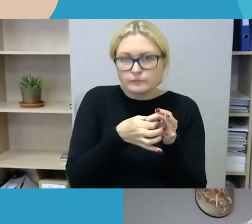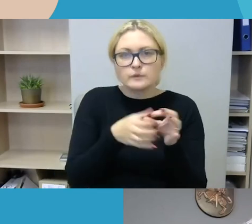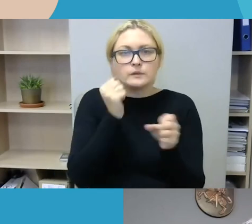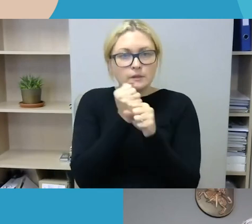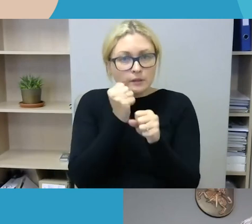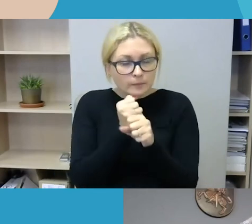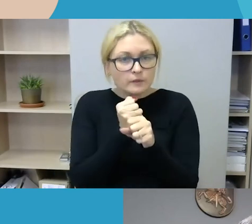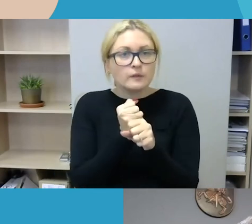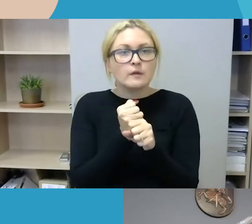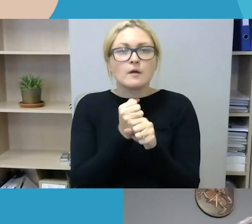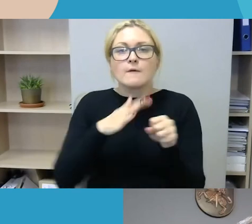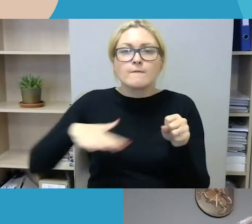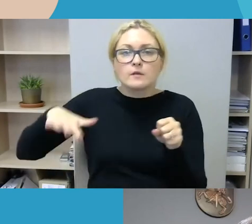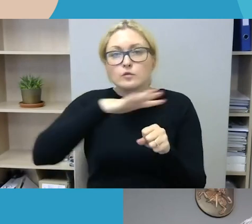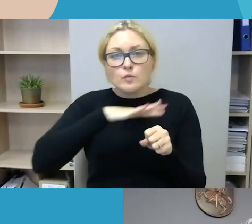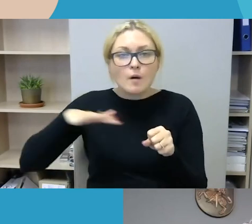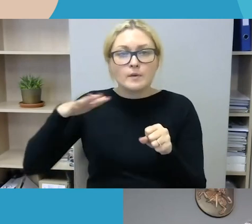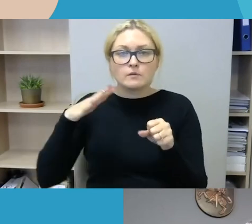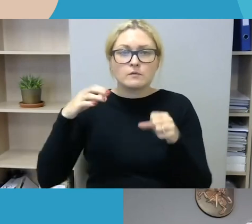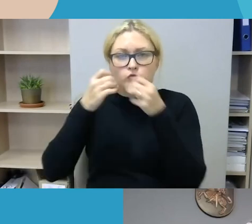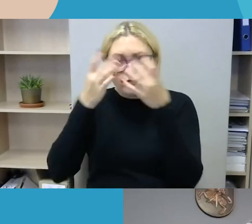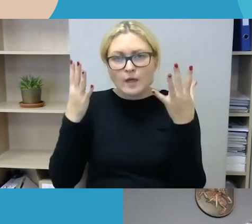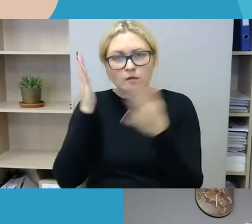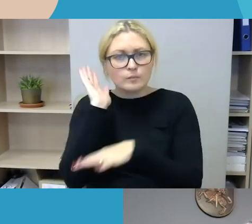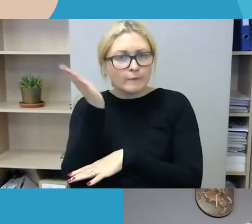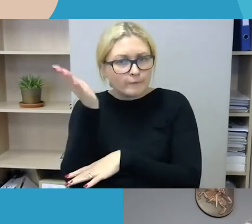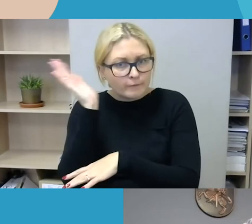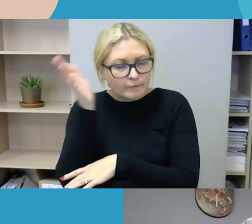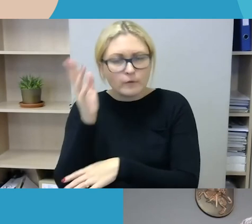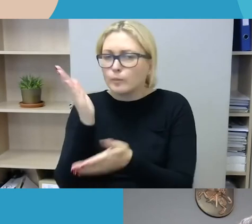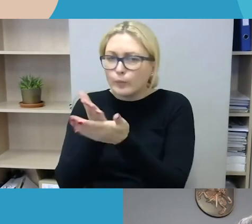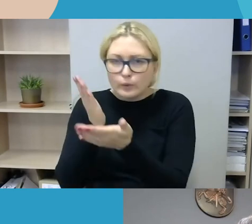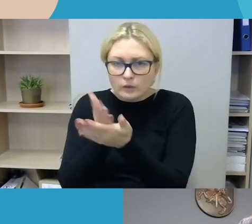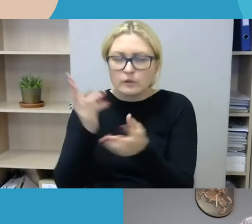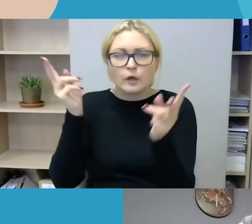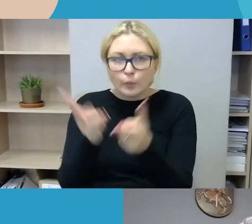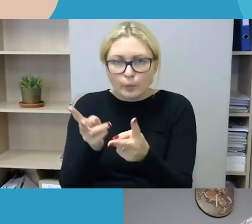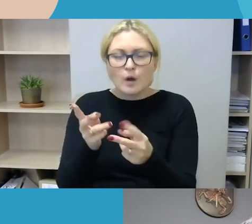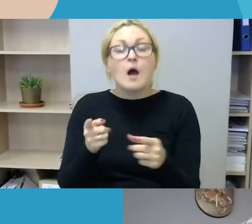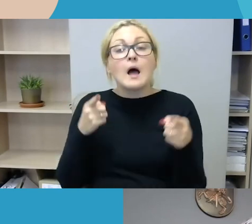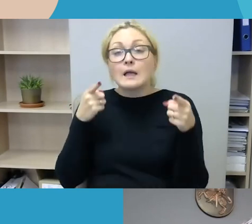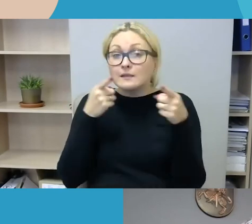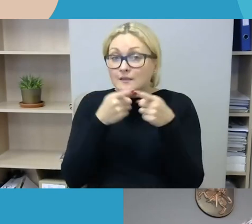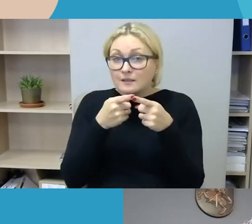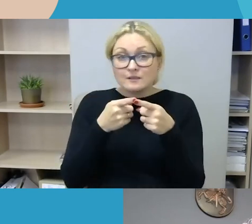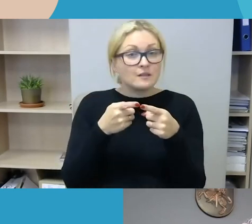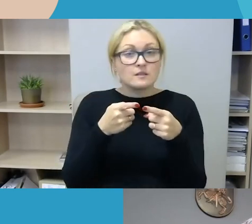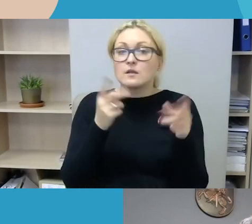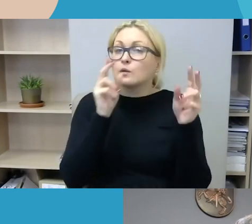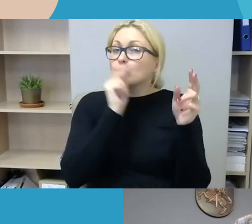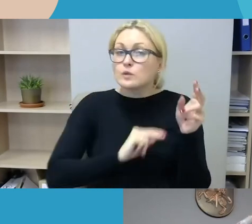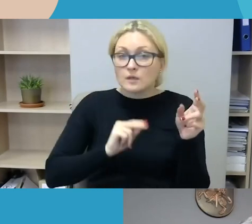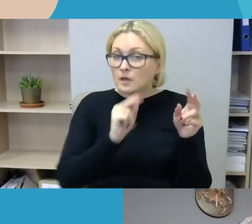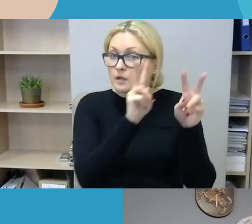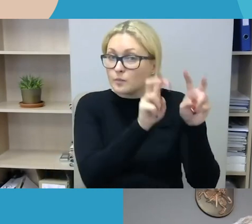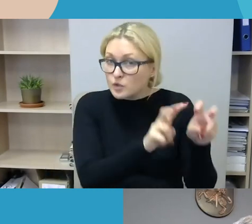įmanoma, prie visuomenį švietimo. Vis dėlto, mūsų tikslas yra, bendras turbūt yra neištirti tos nusikaltimus, o daryti viską, kad